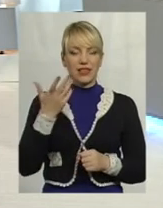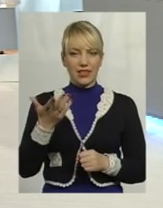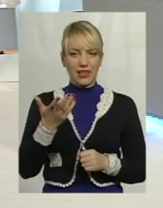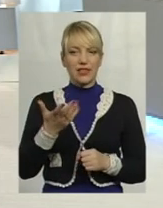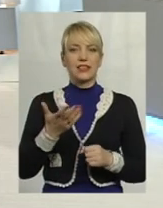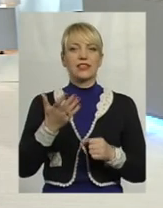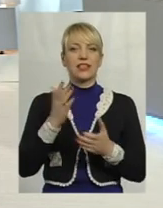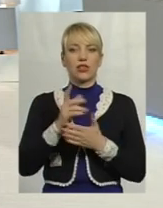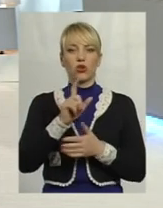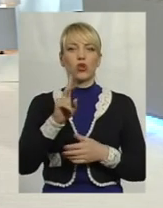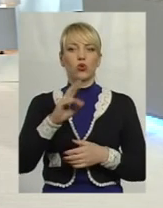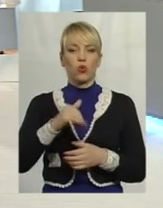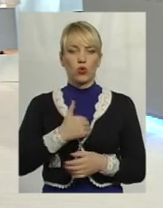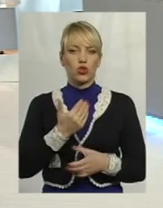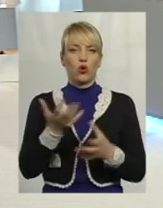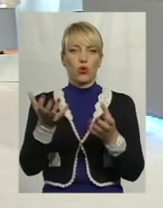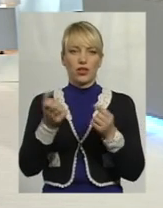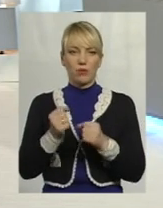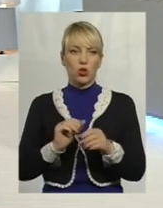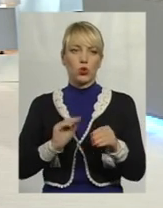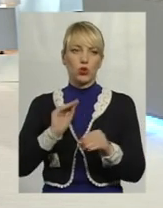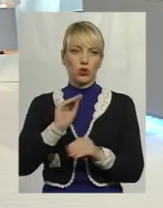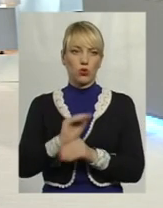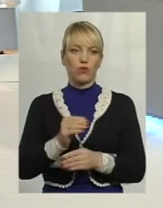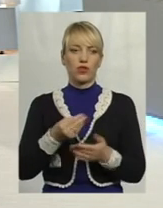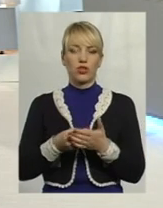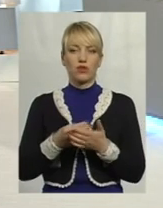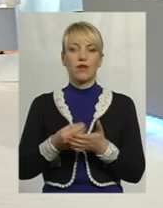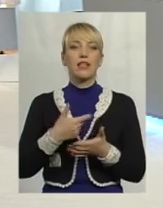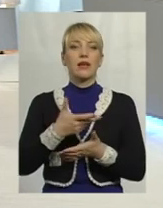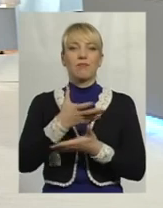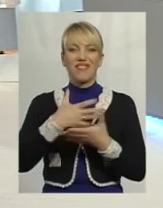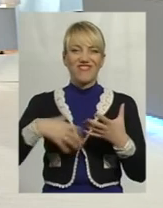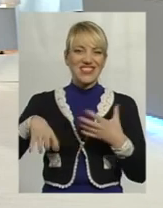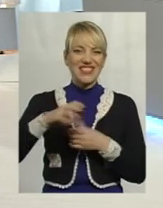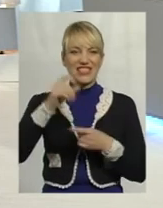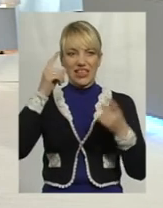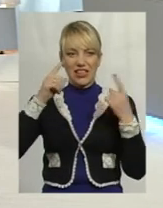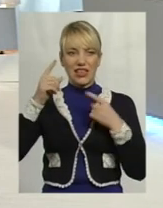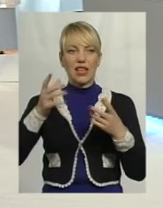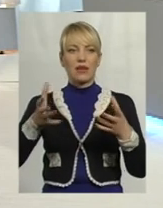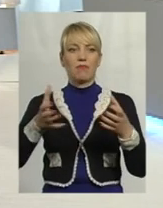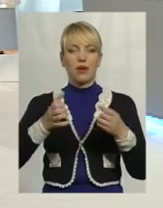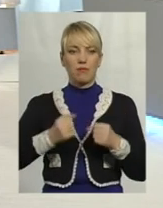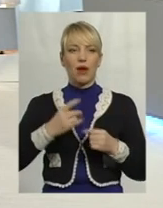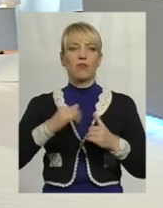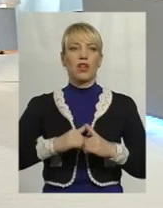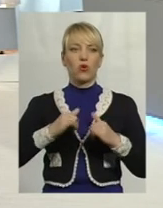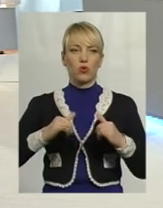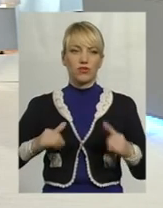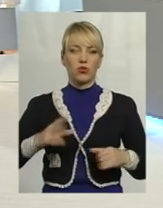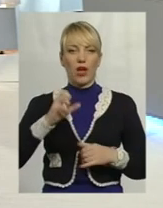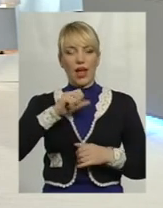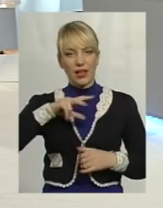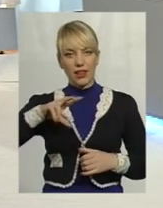фінансування. І ми розуміємо, і ми абсолютно всі ідеї приймаємо до розгляду. Але, на жаль,